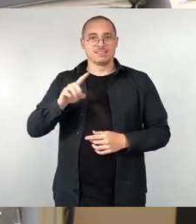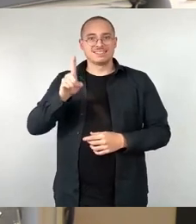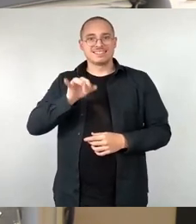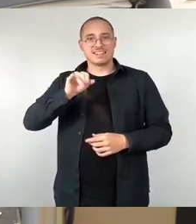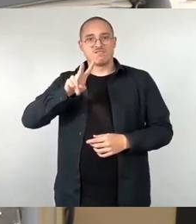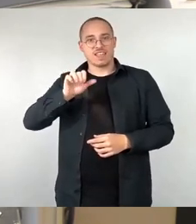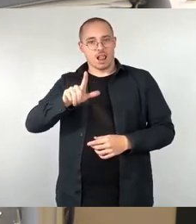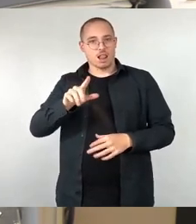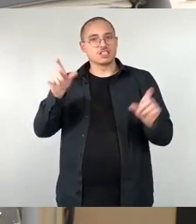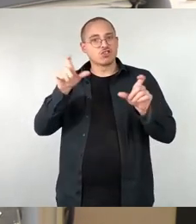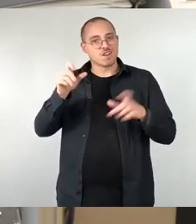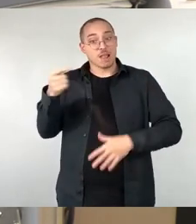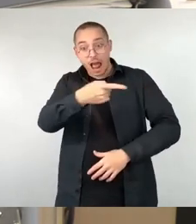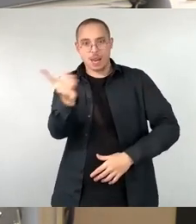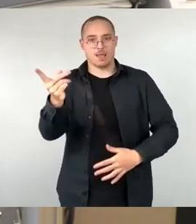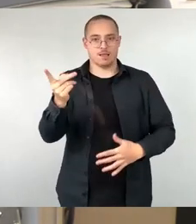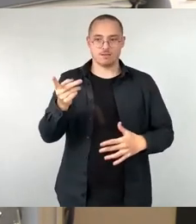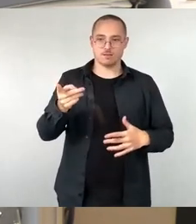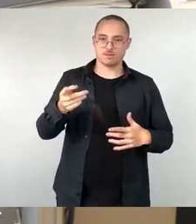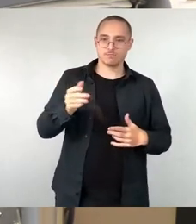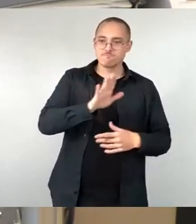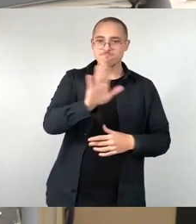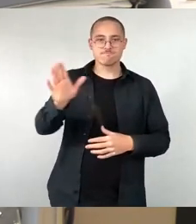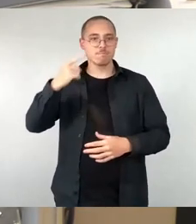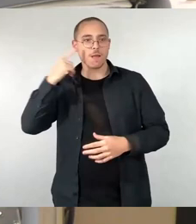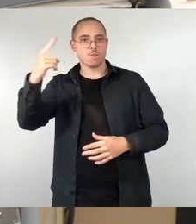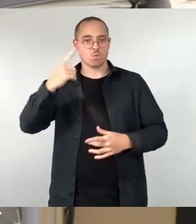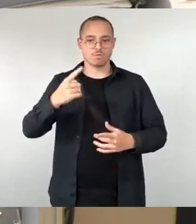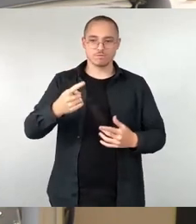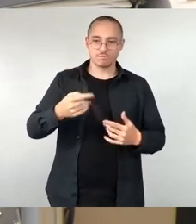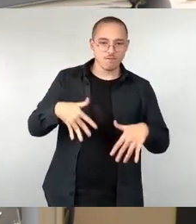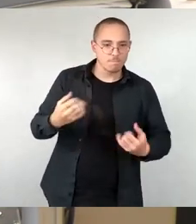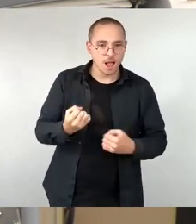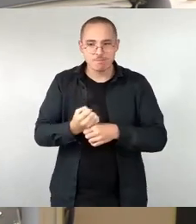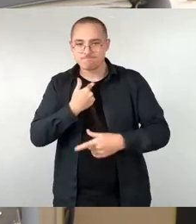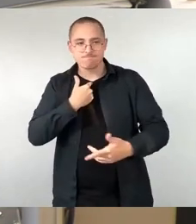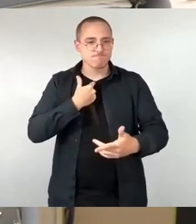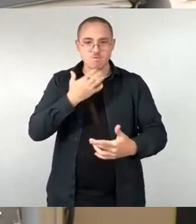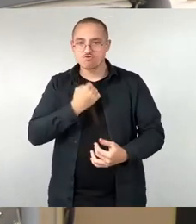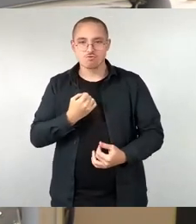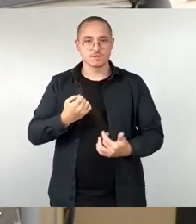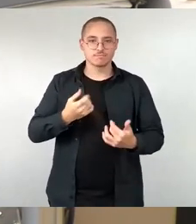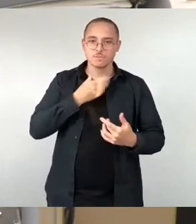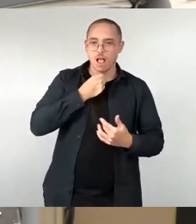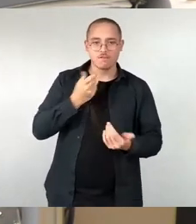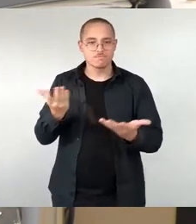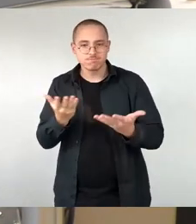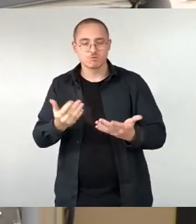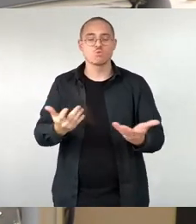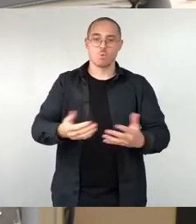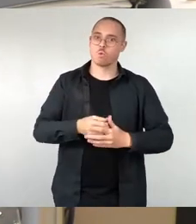Beteiligung ernst genommen werden sollten. Nun regte sich gerade gegen Beiratsplätze für